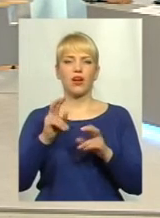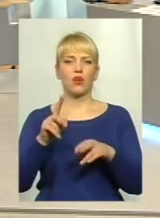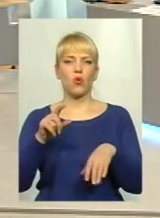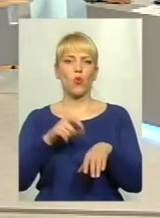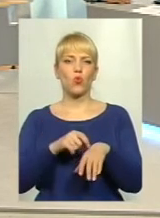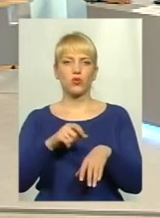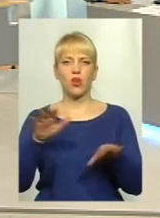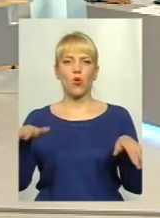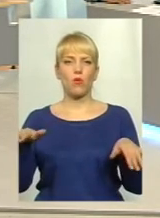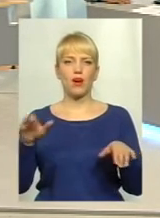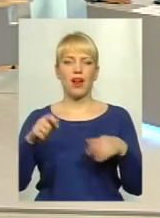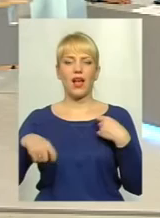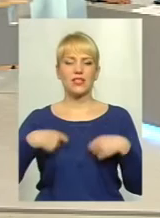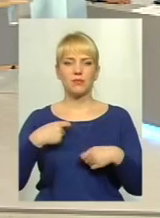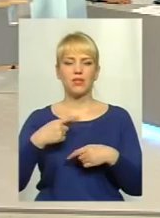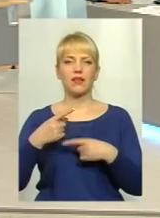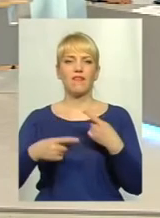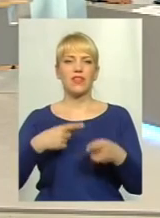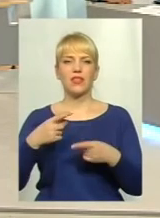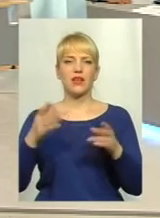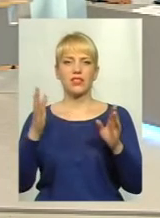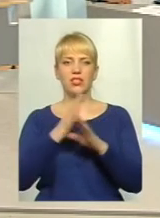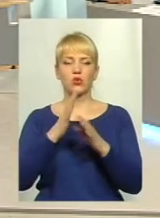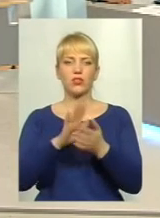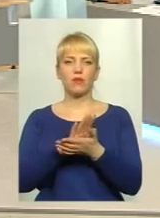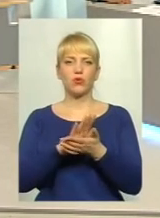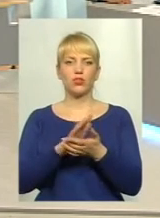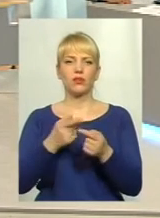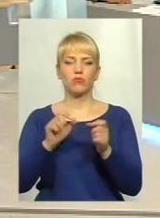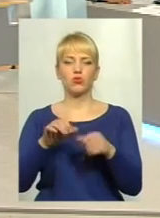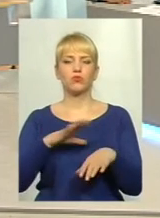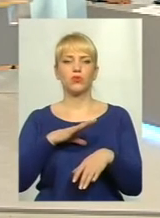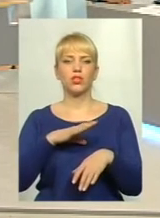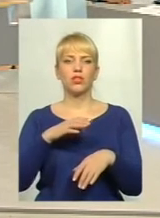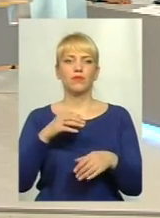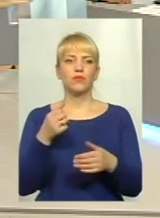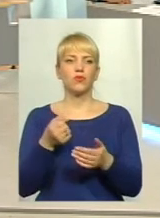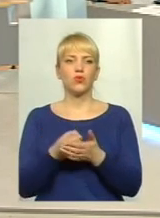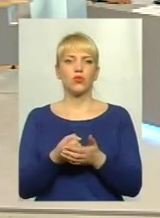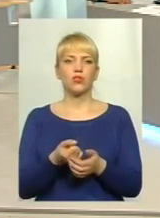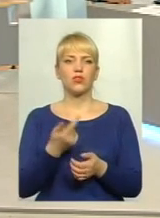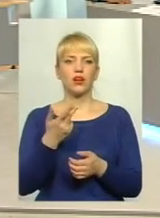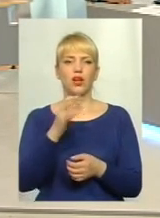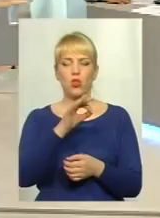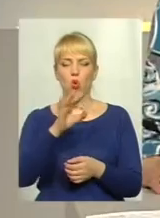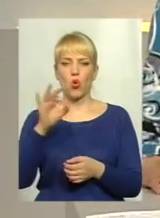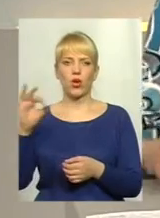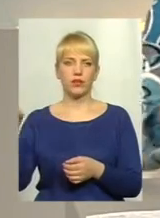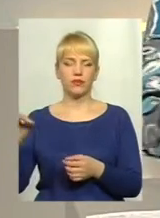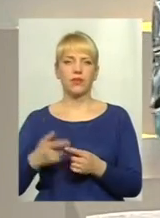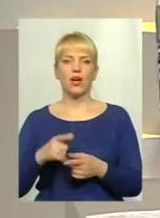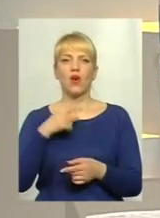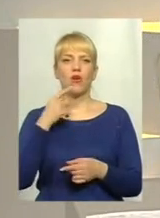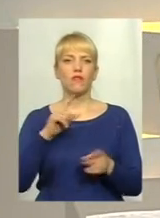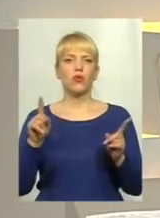А збитки заподіяні внаслідок забруднення атмосферного повітря можуть стягати, і там кількох нулів. Побутує